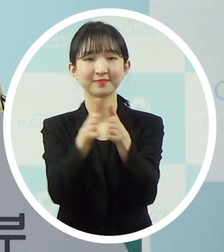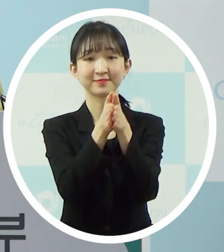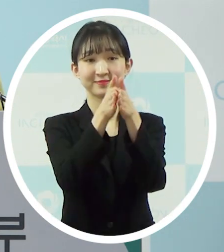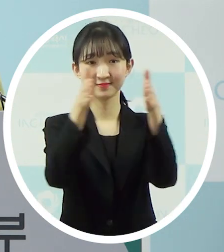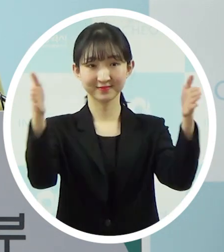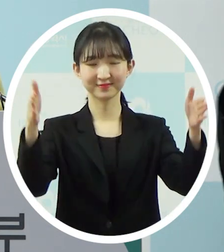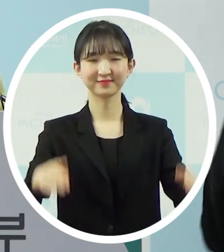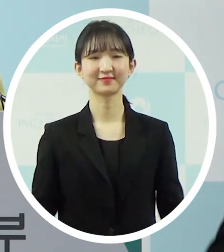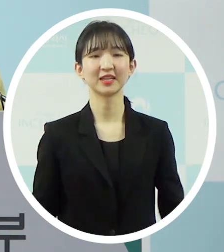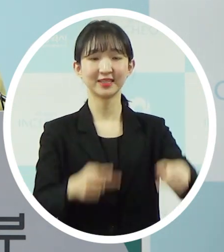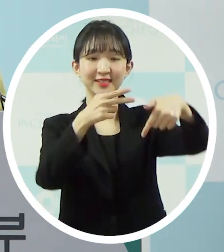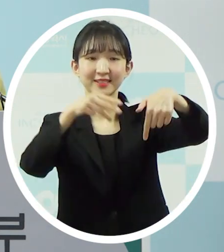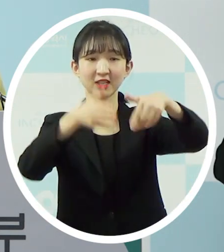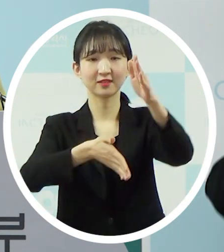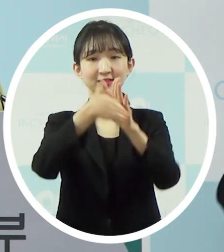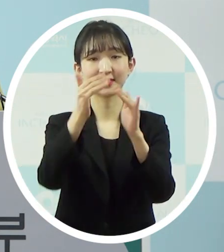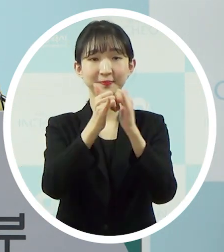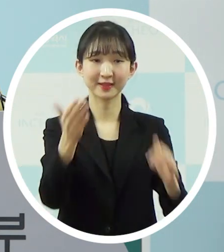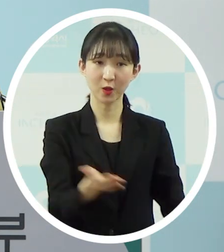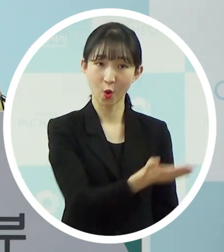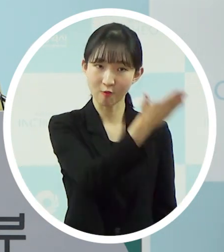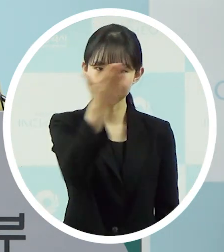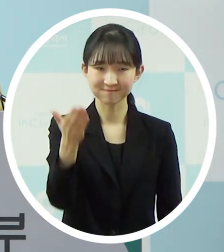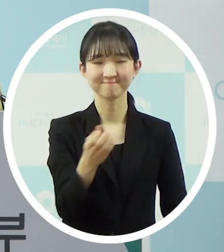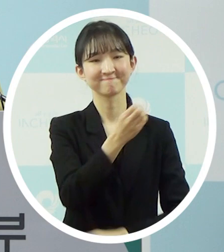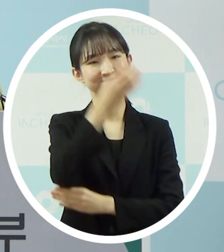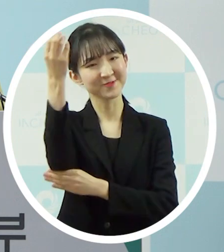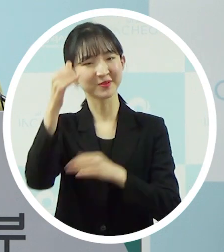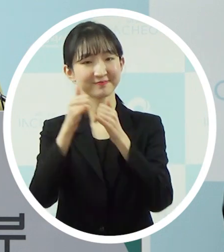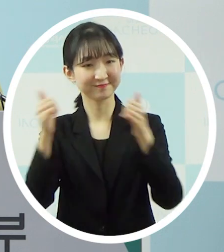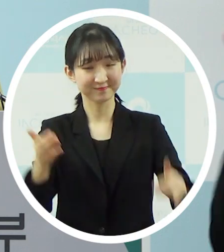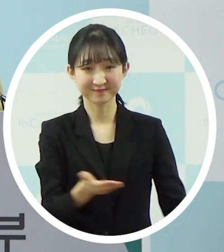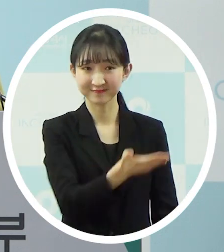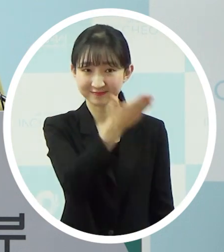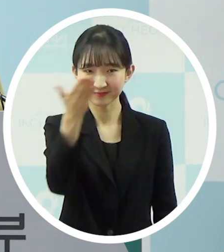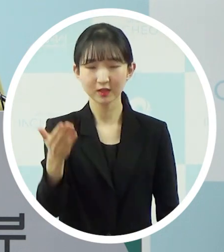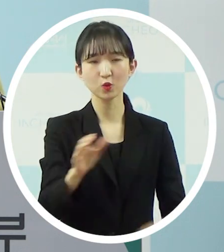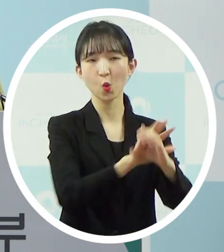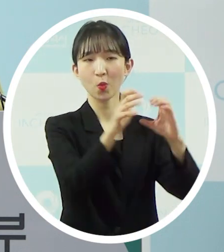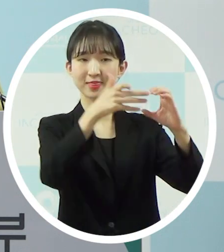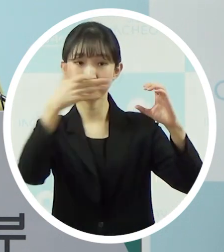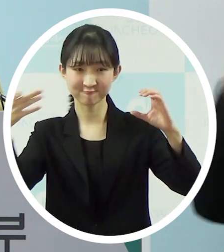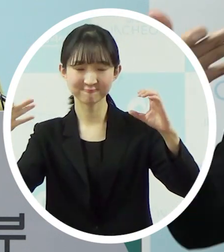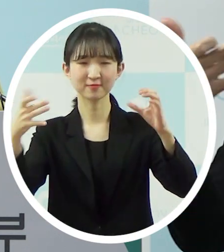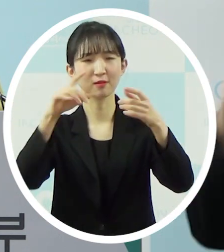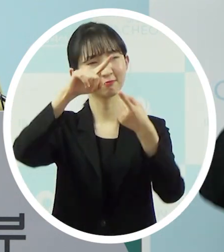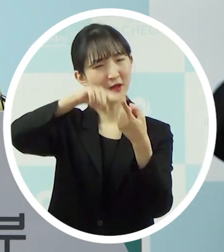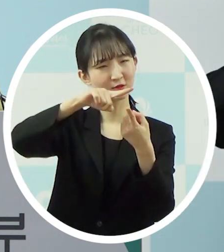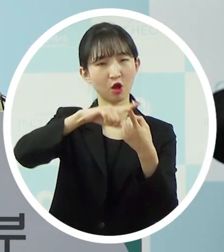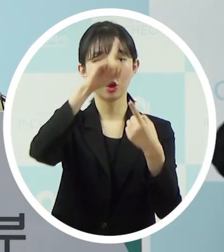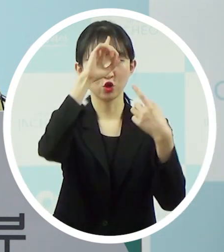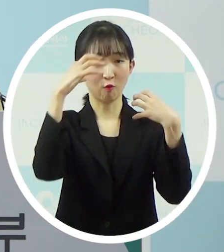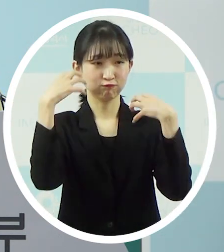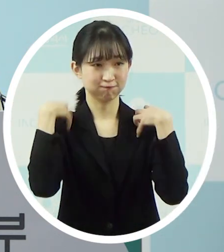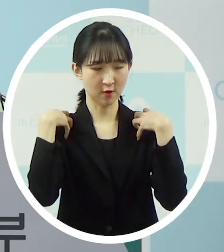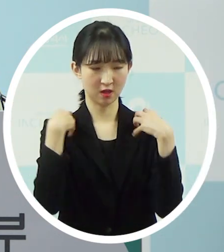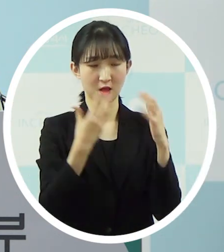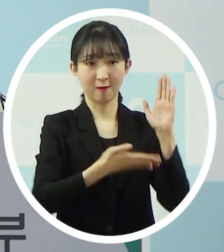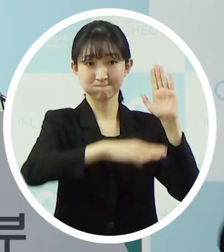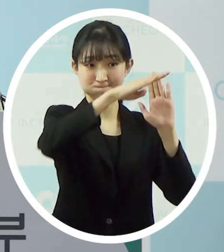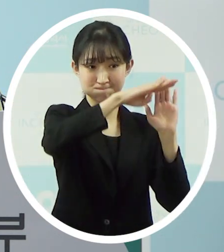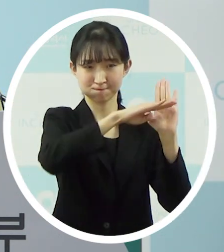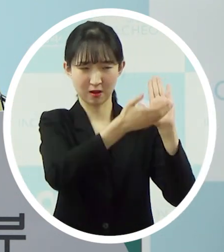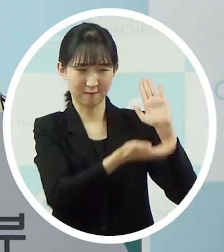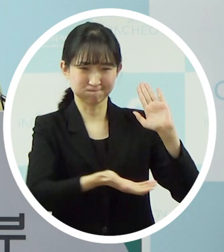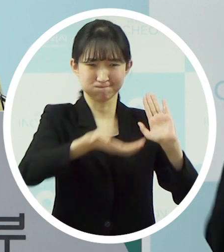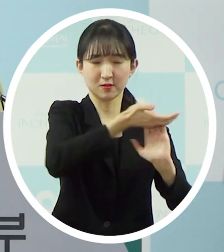인천 시민 여러분 그리고 언론인 여러분, 코로나19에 대한 정부의 대응 정보 단계가